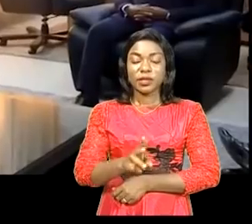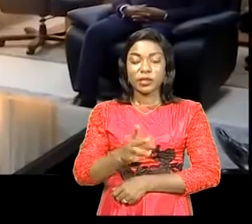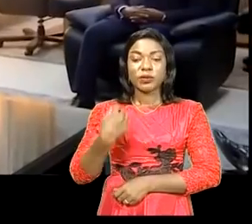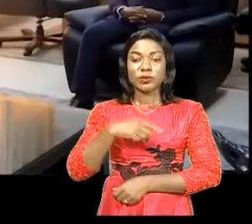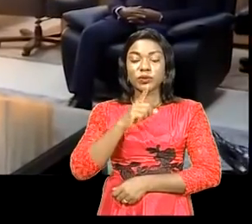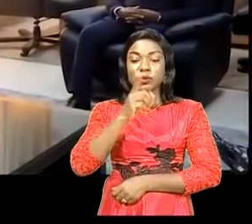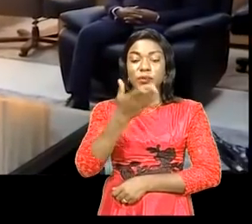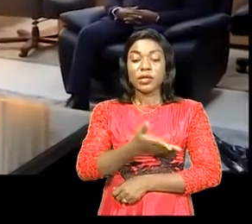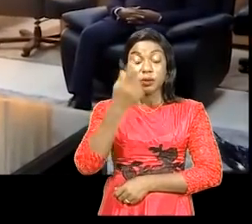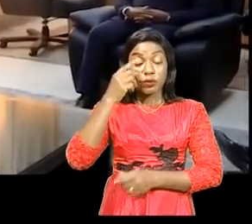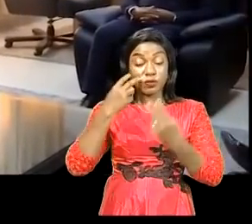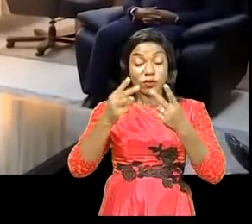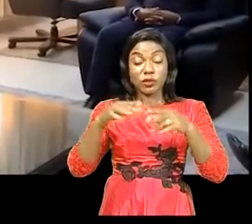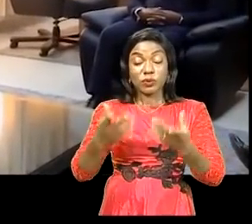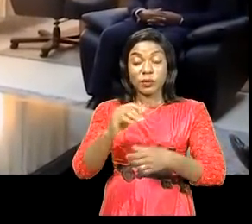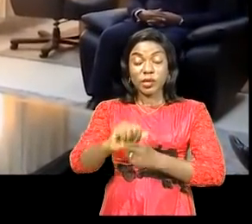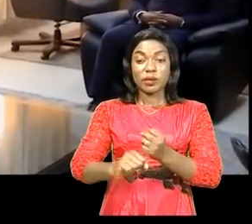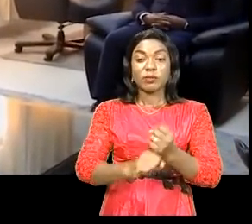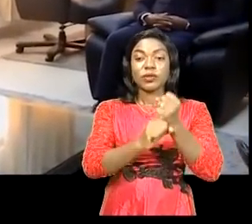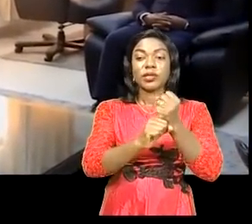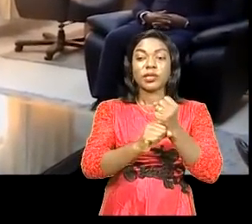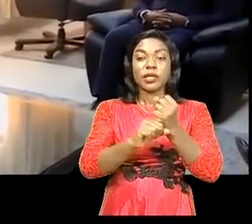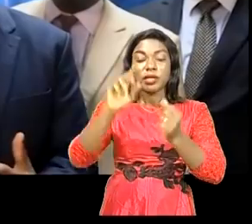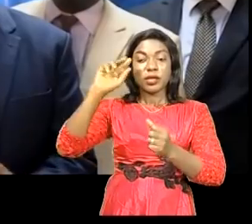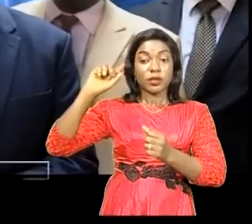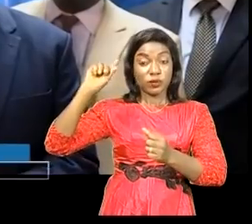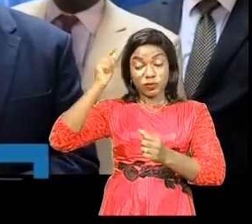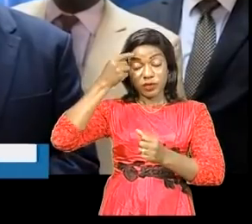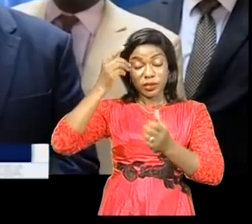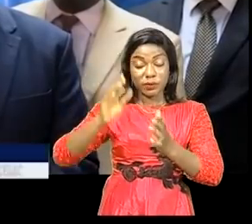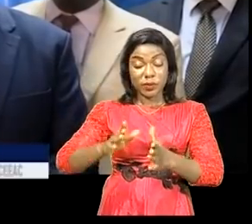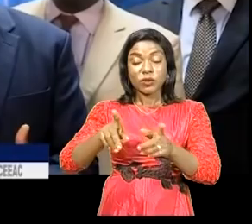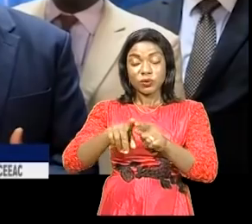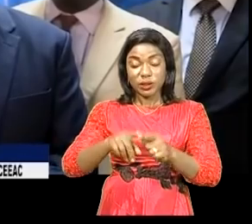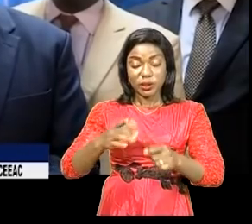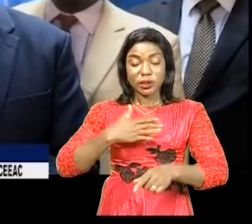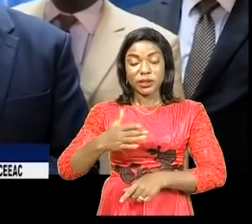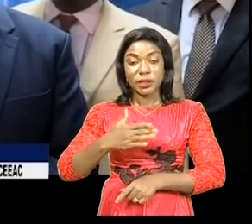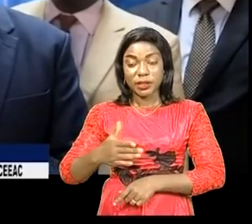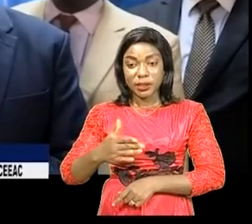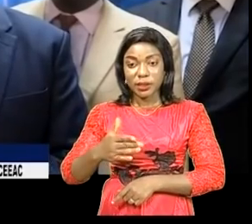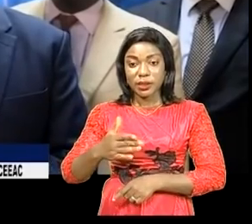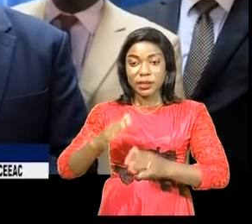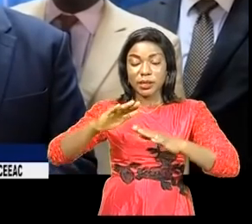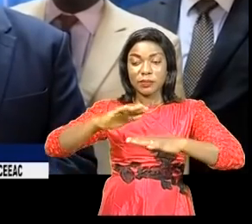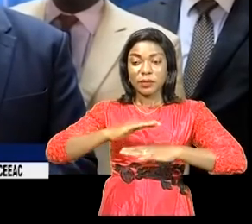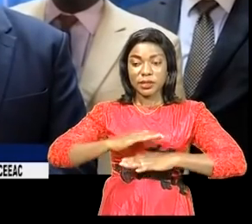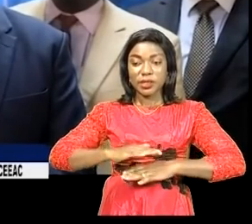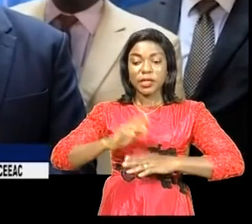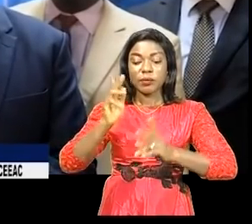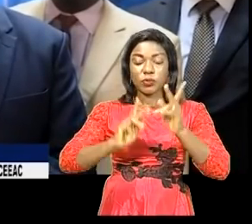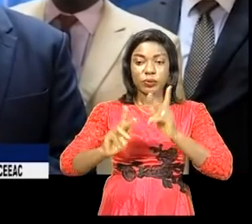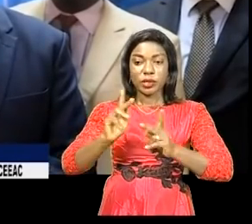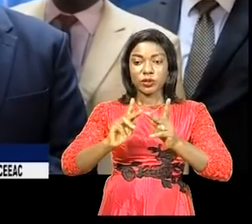pour voir comment appuyer le gouvernement pour essayer d'apaiser les populations